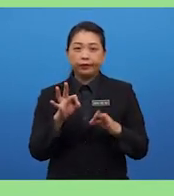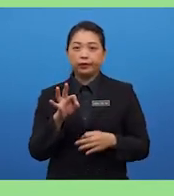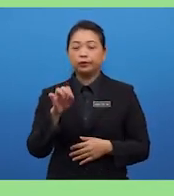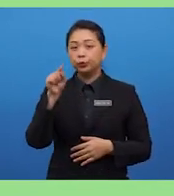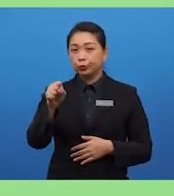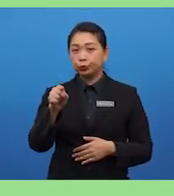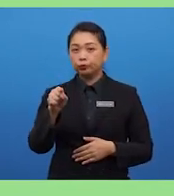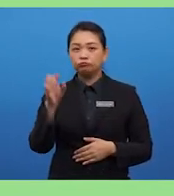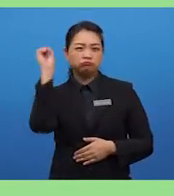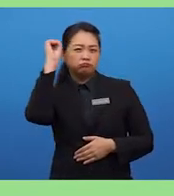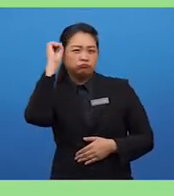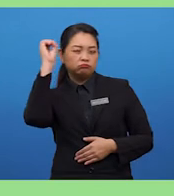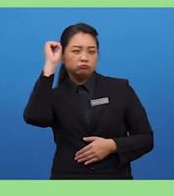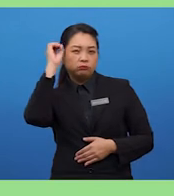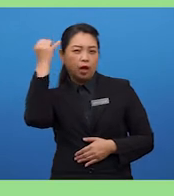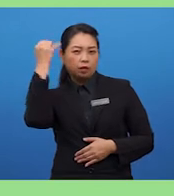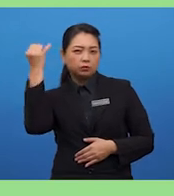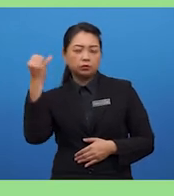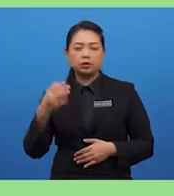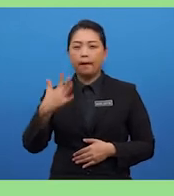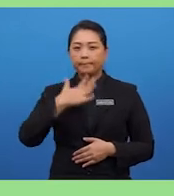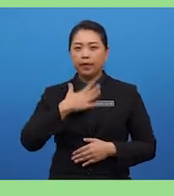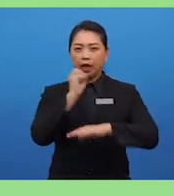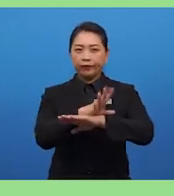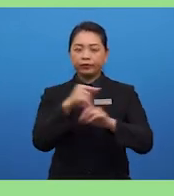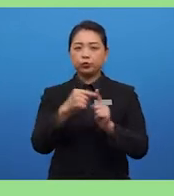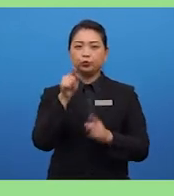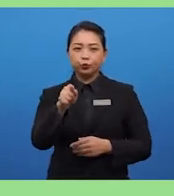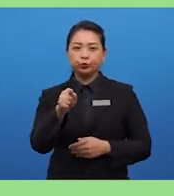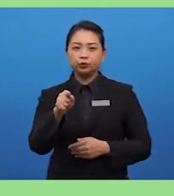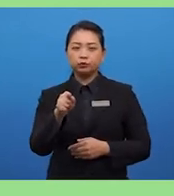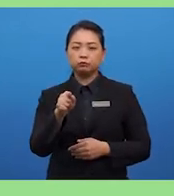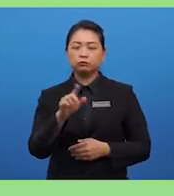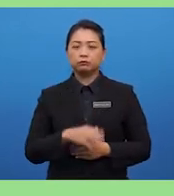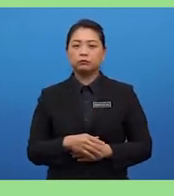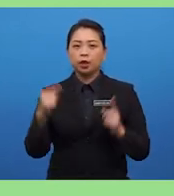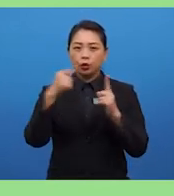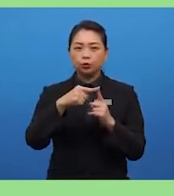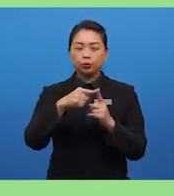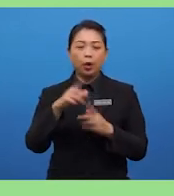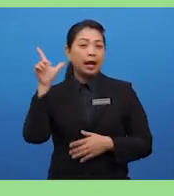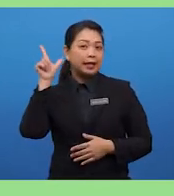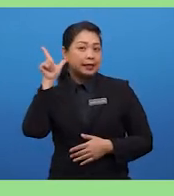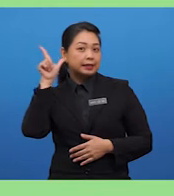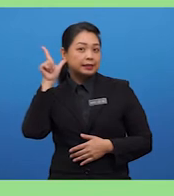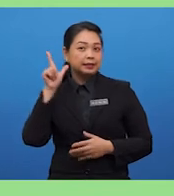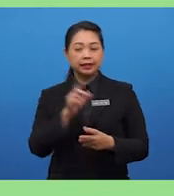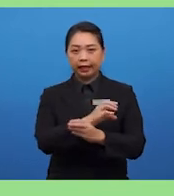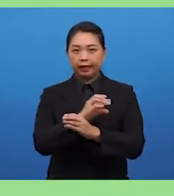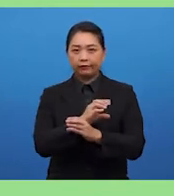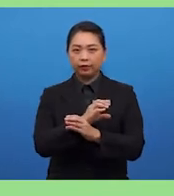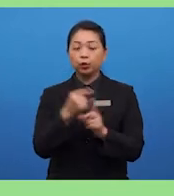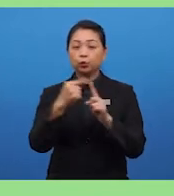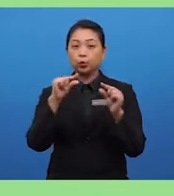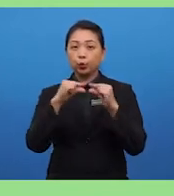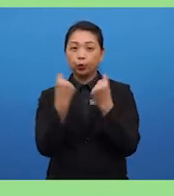do not have much ideas, my advice to you is then to listen carefully to your